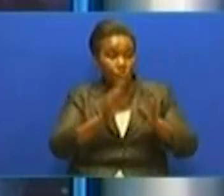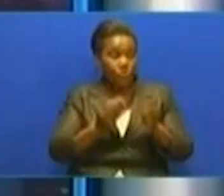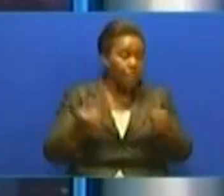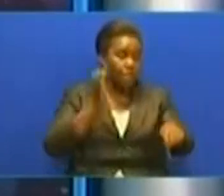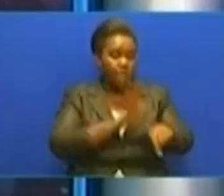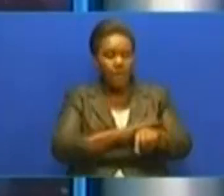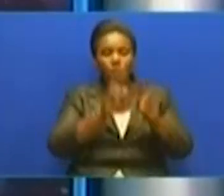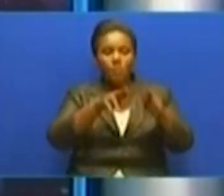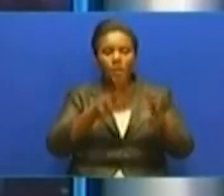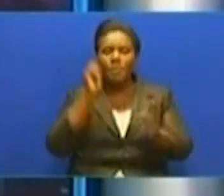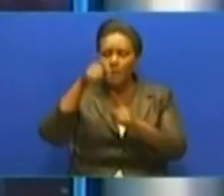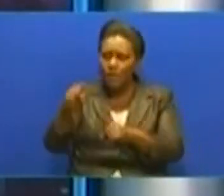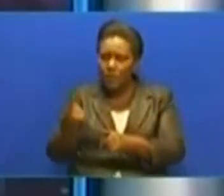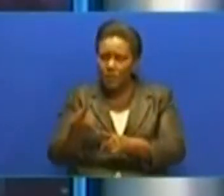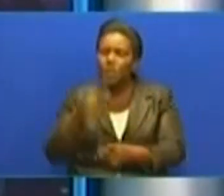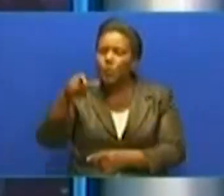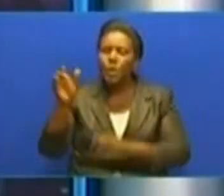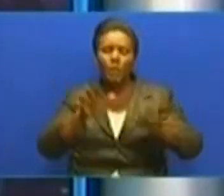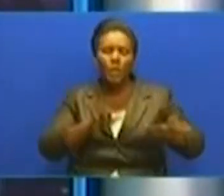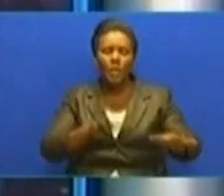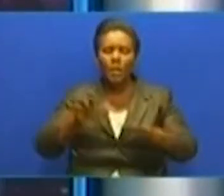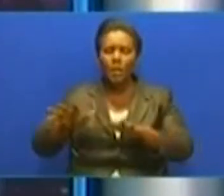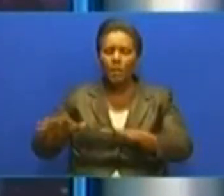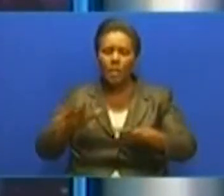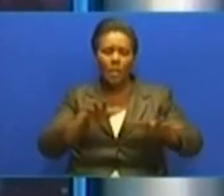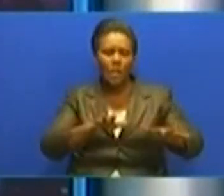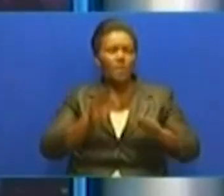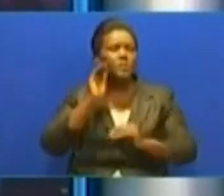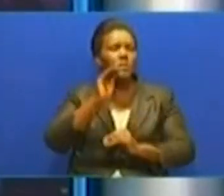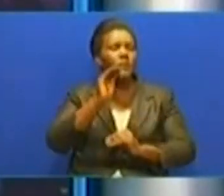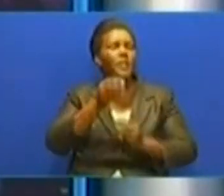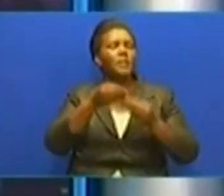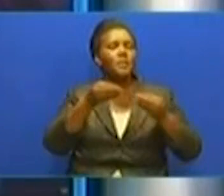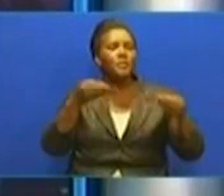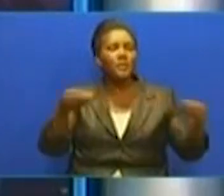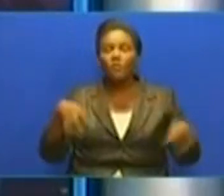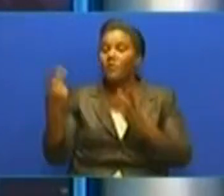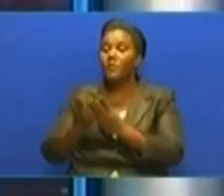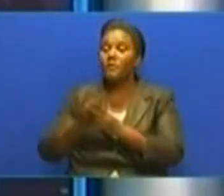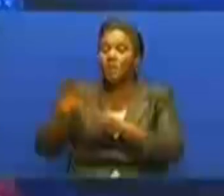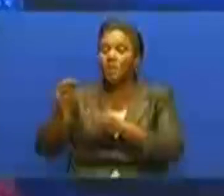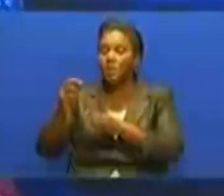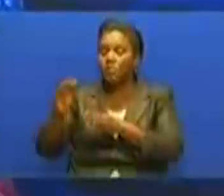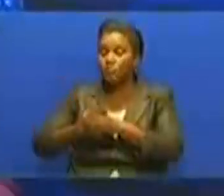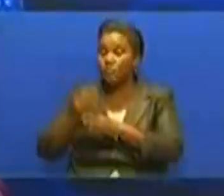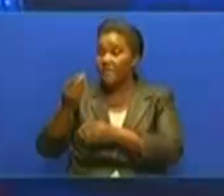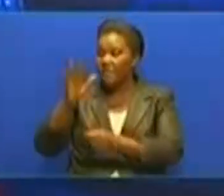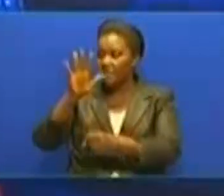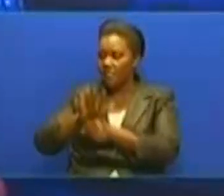ilikuwa punguzia wananchi atha ya kutembeo mbali mbrefu na kutumia harama kubwa kutafuta hakizao.